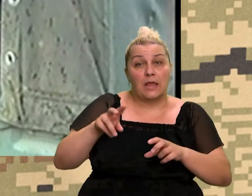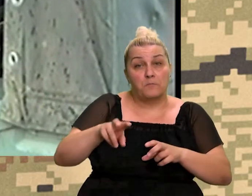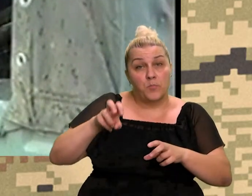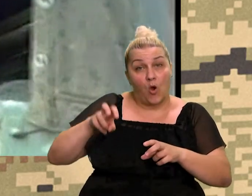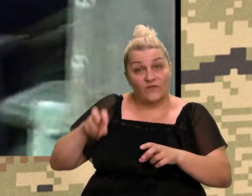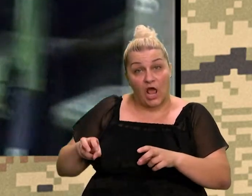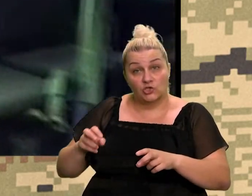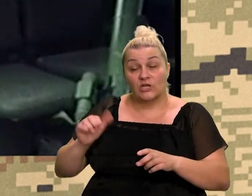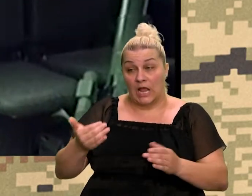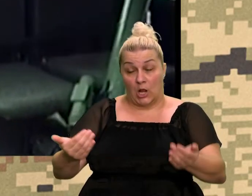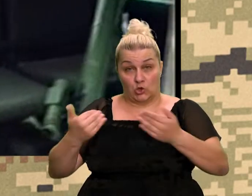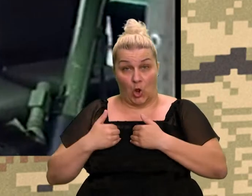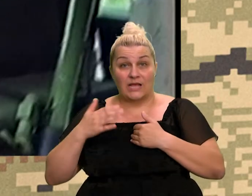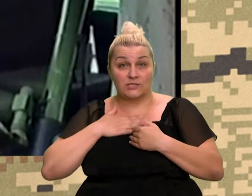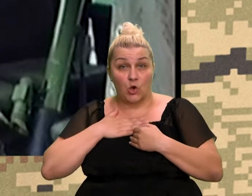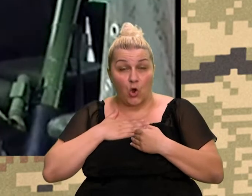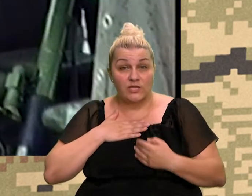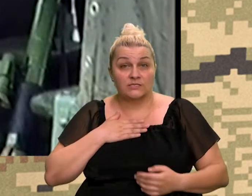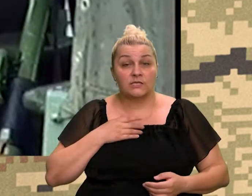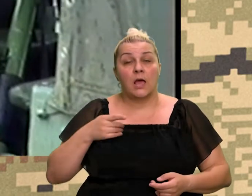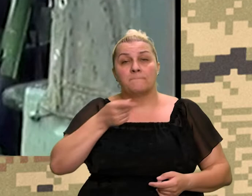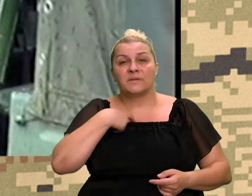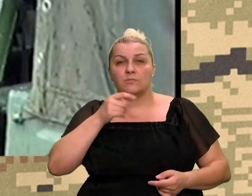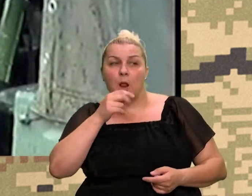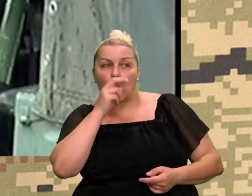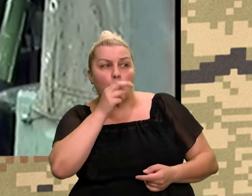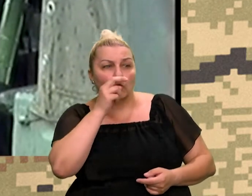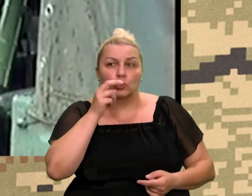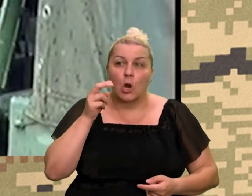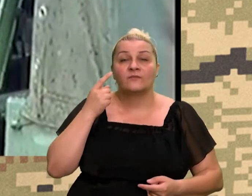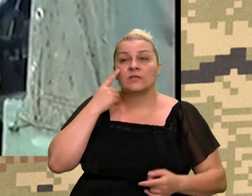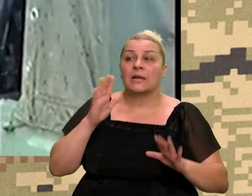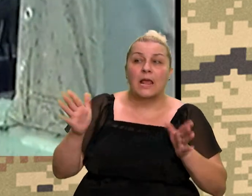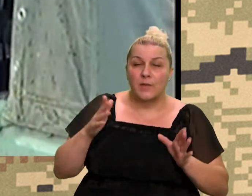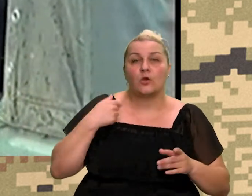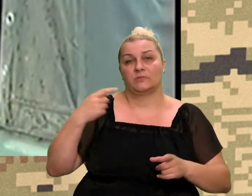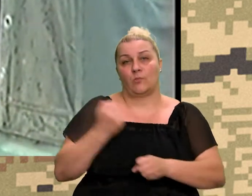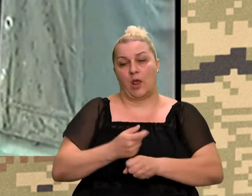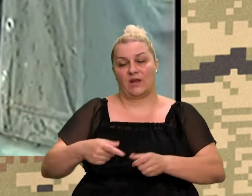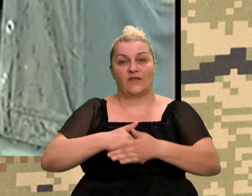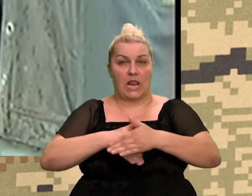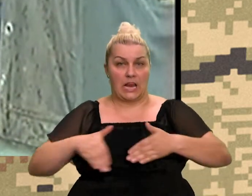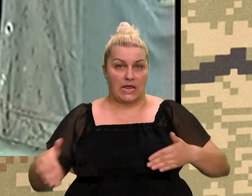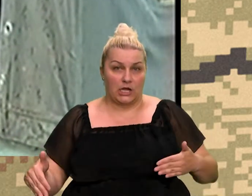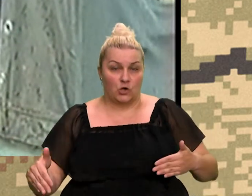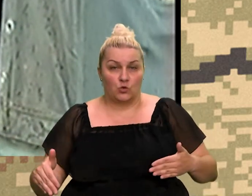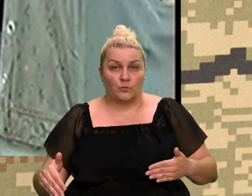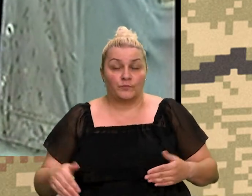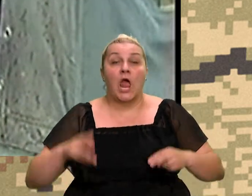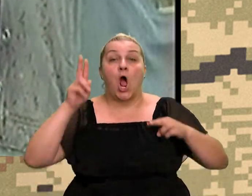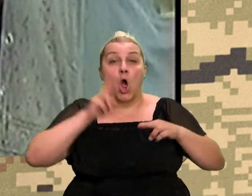dolazi tu, naš četir smo malo iskontrolirali to, vidili da nema nikova i onda smo formirali tu liniju. sve ostale grupe